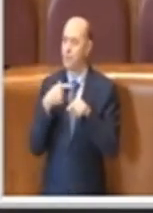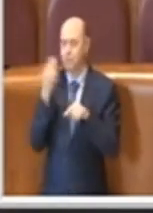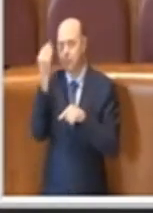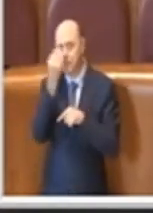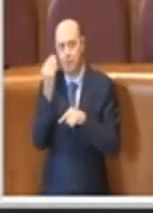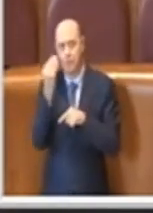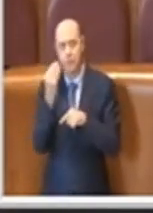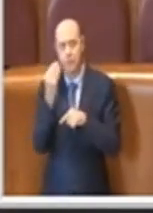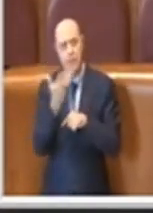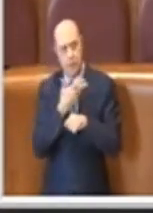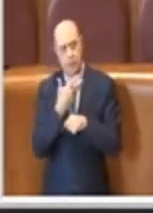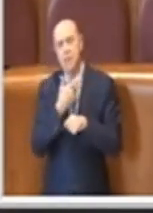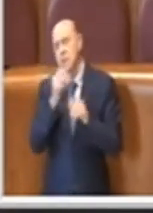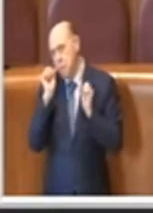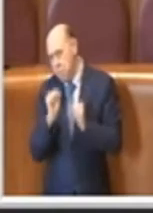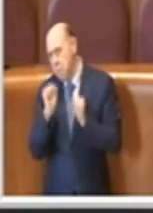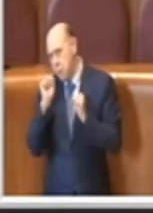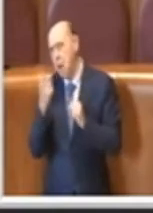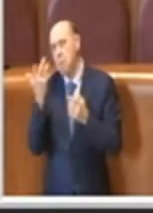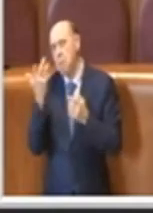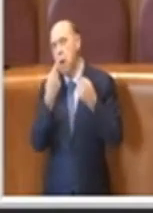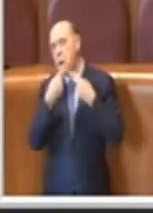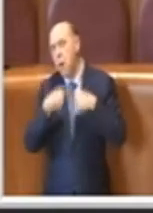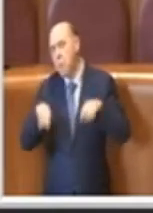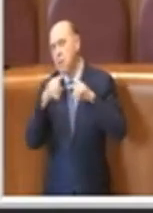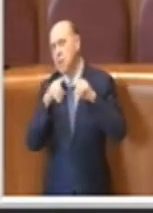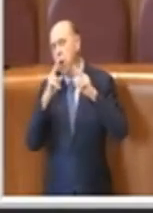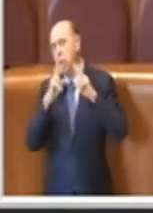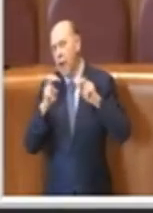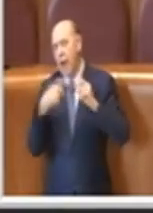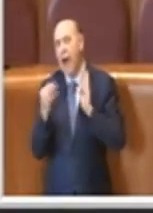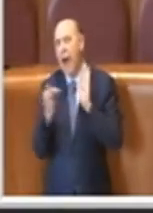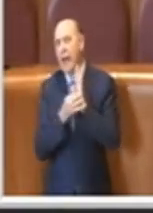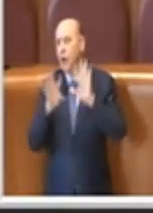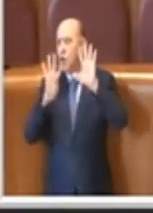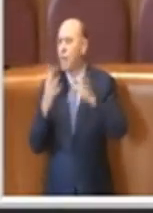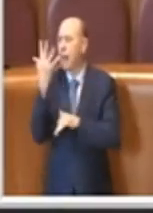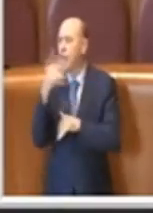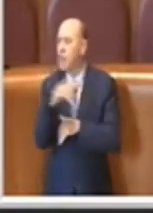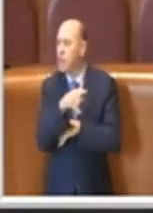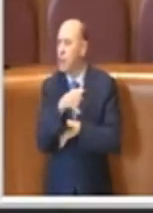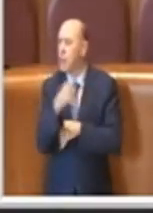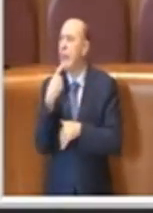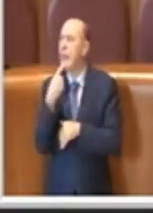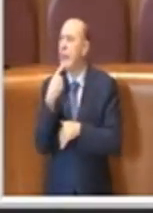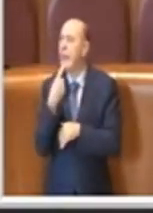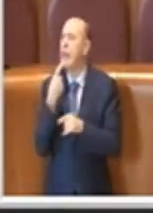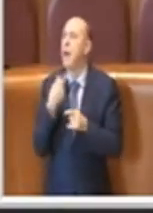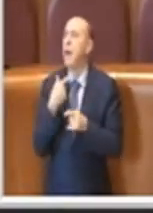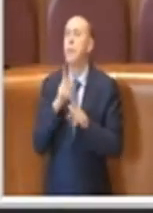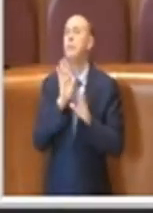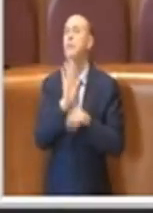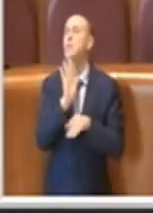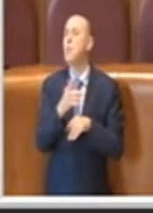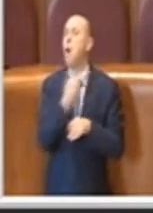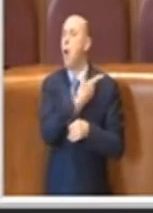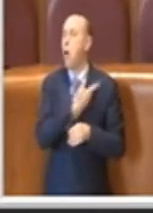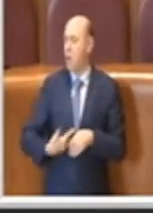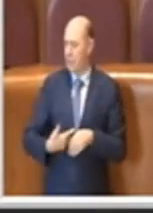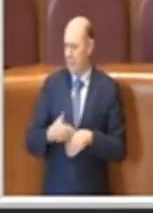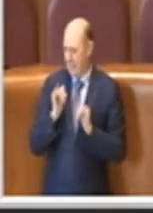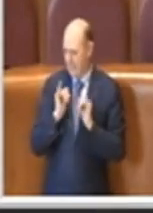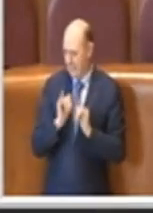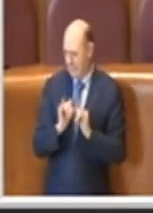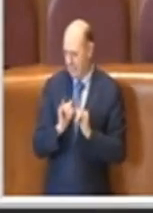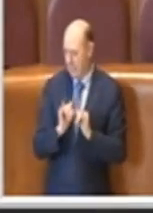l'ipotesi della commissione di indagio nell'articolo 95 che è prerogativa dei consiglieri. Io capisco che la